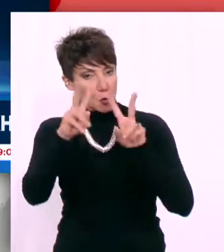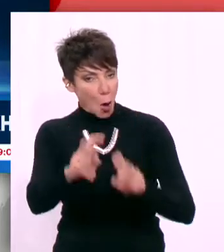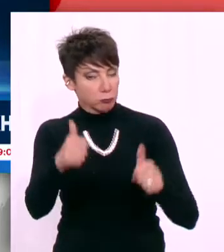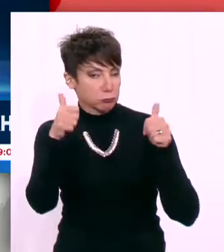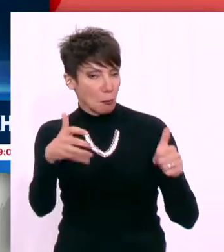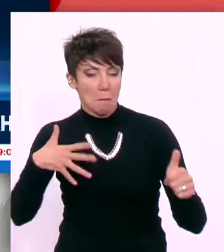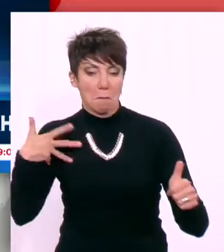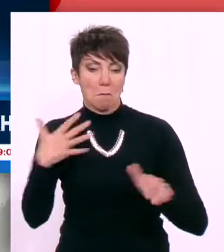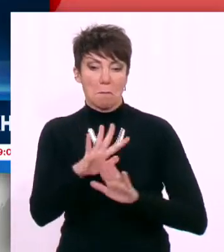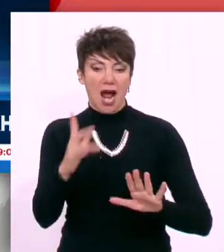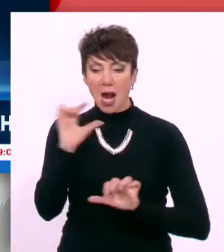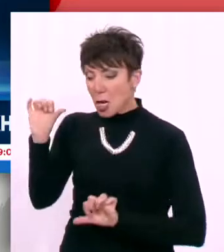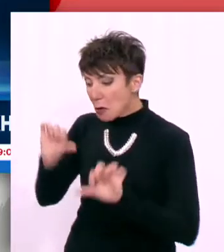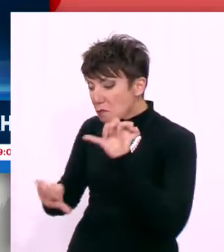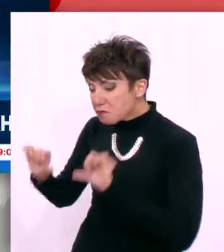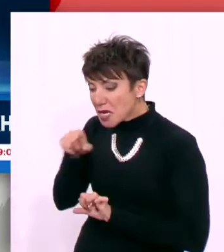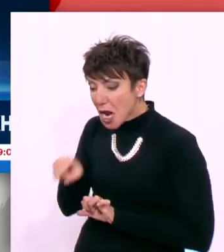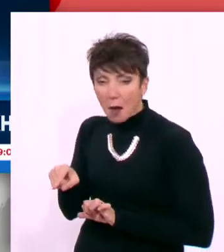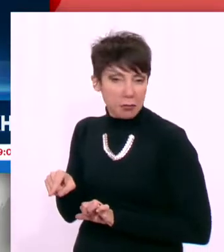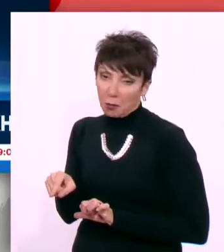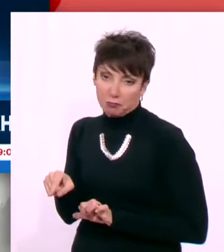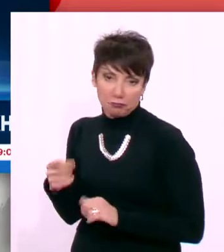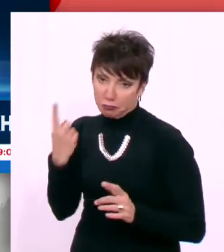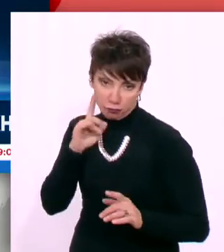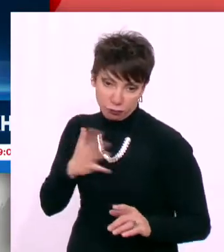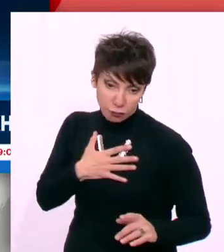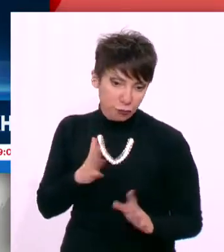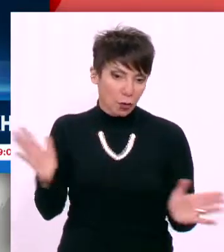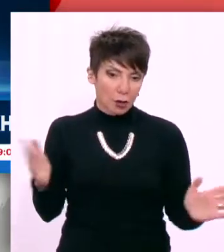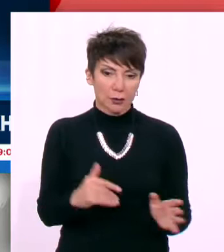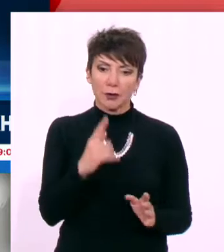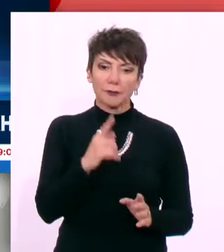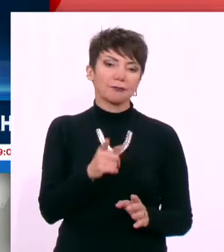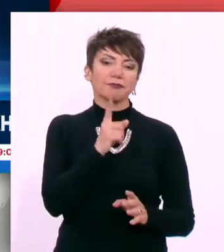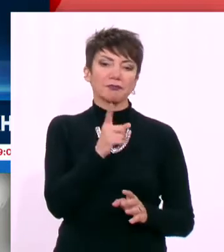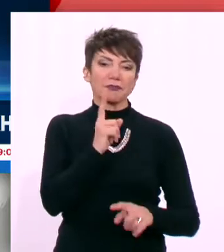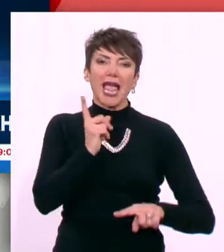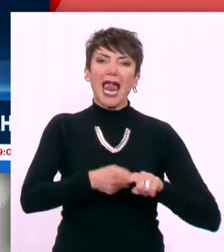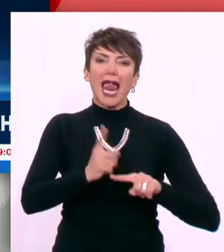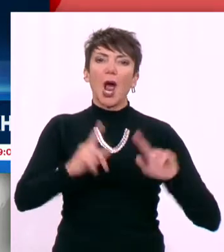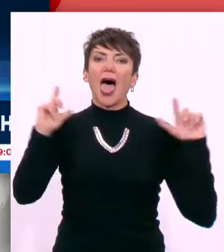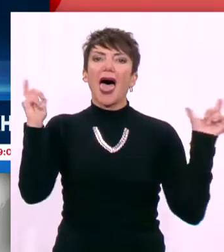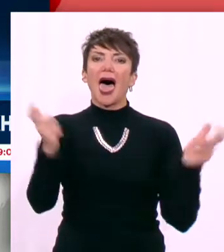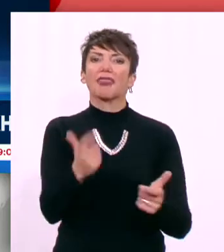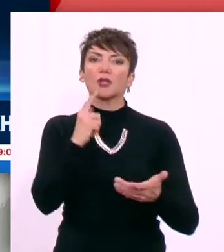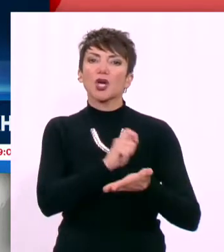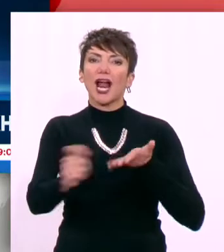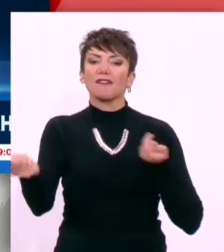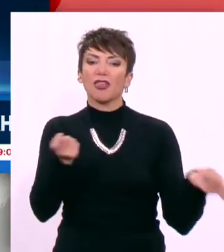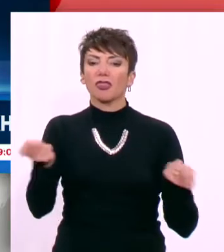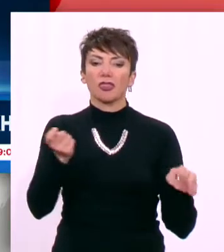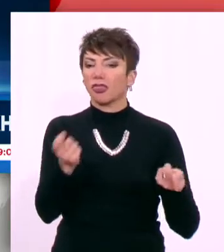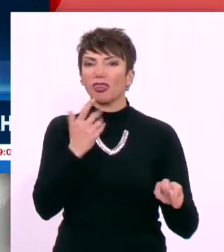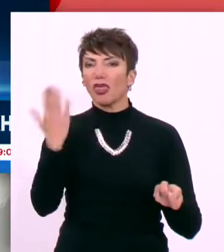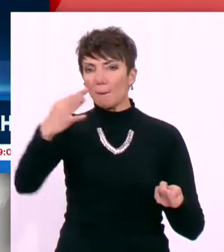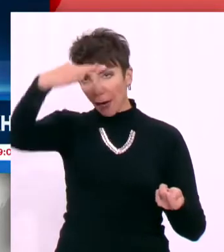εμβόλια. Είναι τα πειραματικά εμβόλια που δεν ξέρω πόσο είναι καλά. Ο επίσημος διοργανωτής είναι το ελληνικό έθνος. Τι εννοείται? Ότι δεν υπάρχει